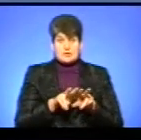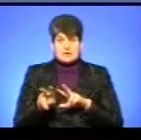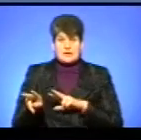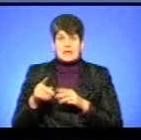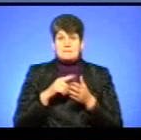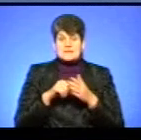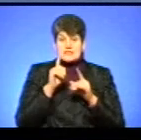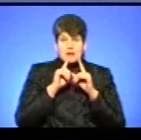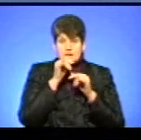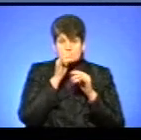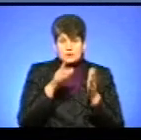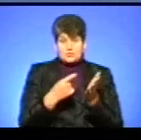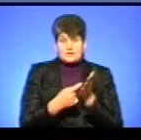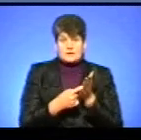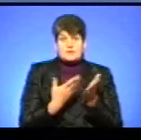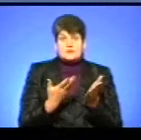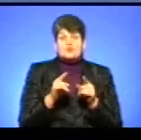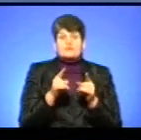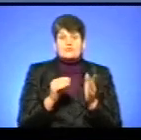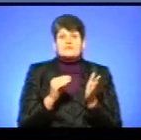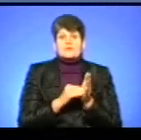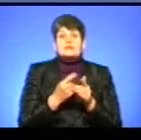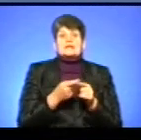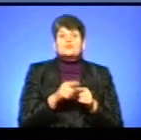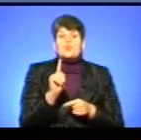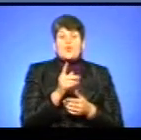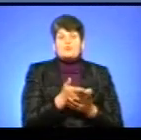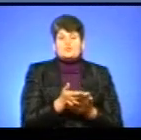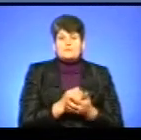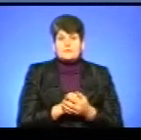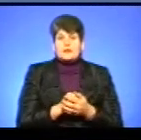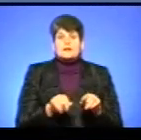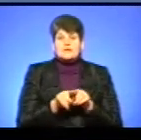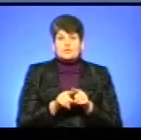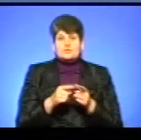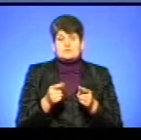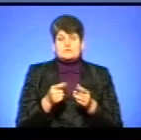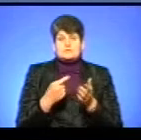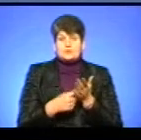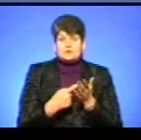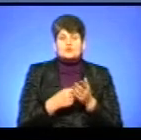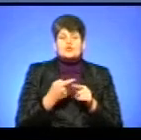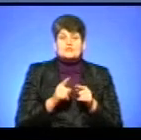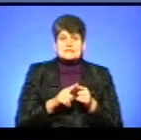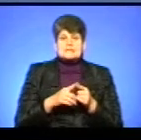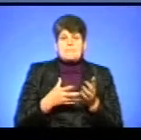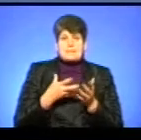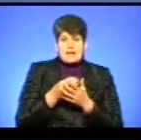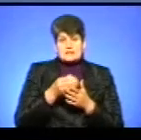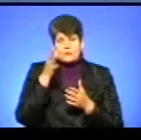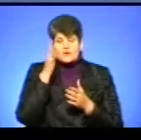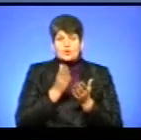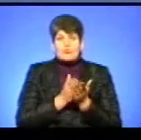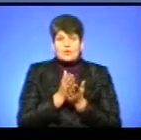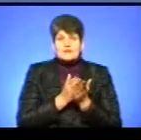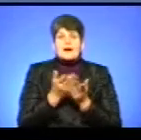рада не змогла довести, на підставі чого вона встановила саме такий норматив. А також ствердження, що це плата за освітню послугу, то